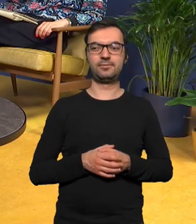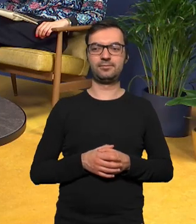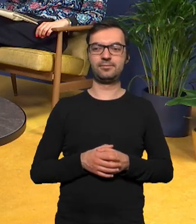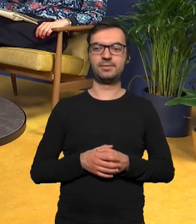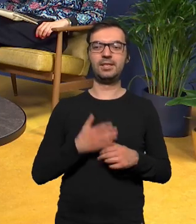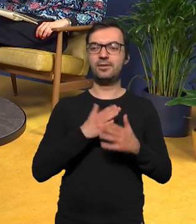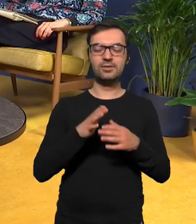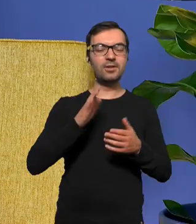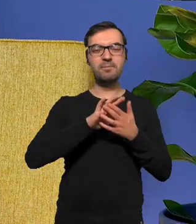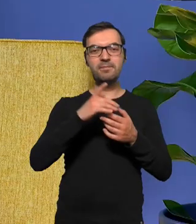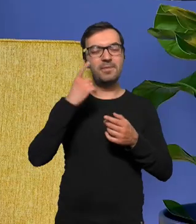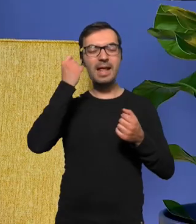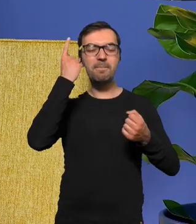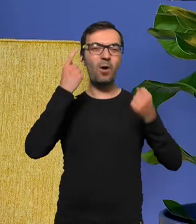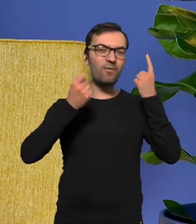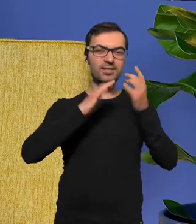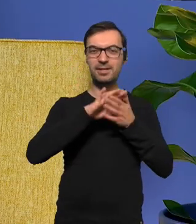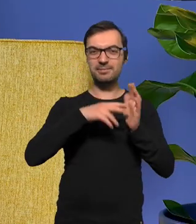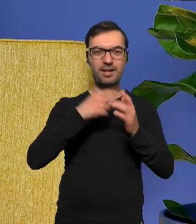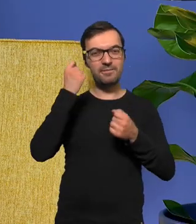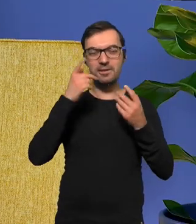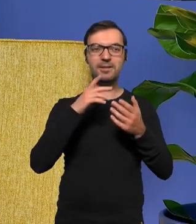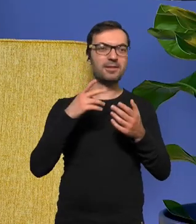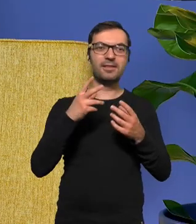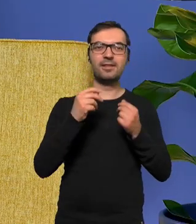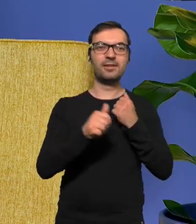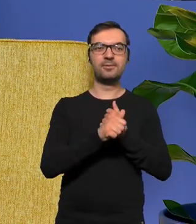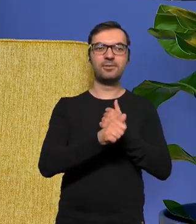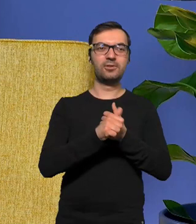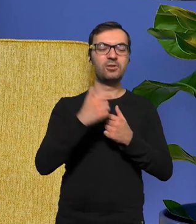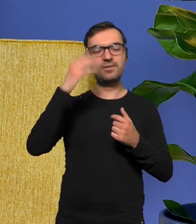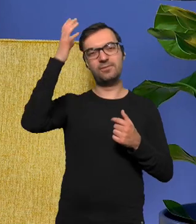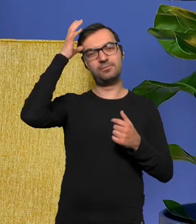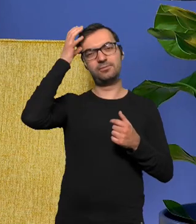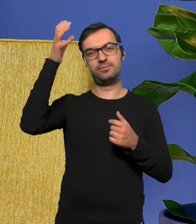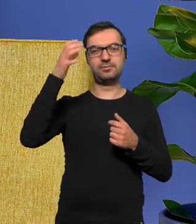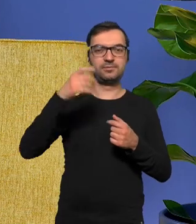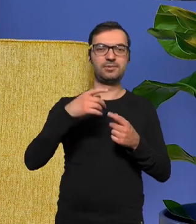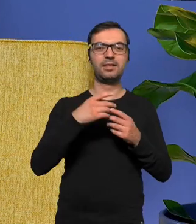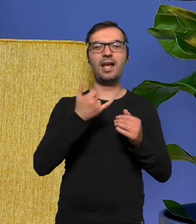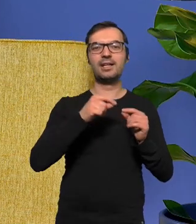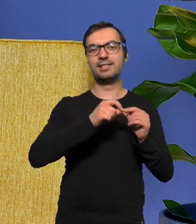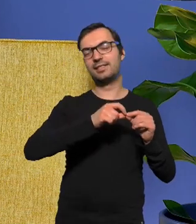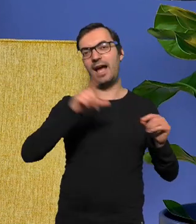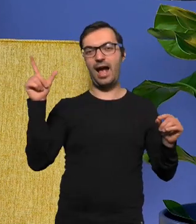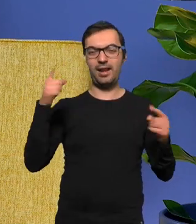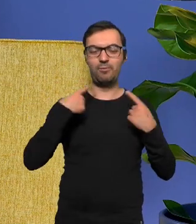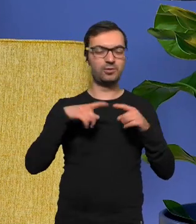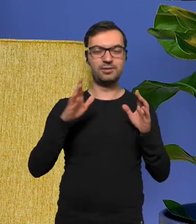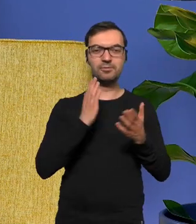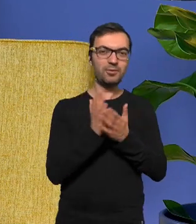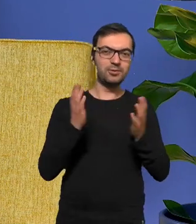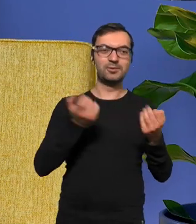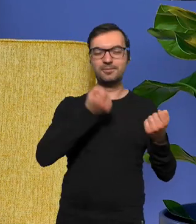najszczersza improwizacja która nie wynika z super posiadanej wiedzy skalmi jakichś tam i innych